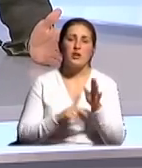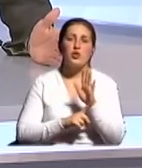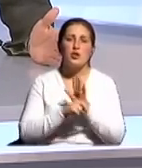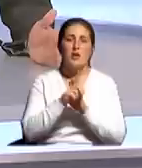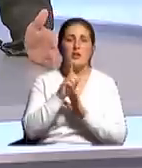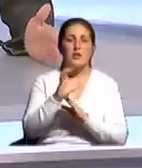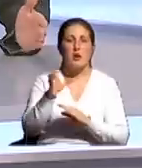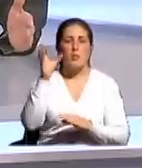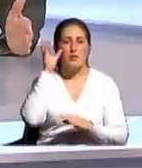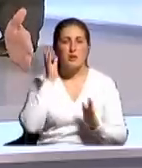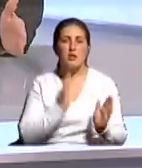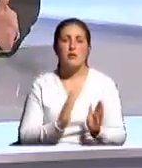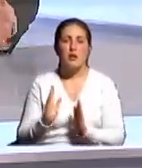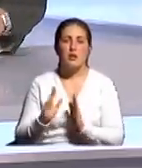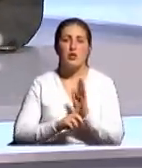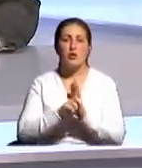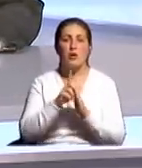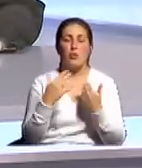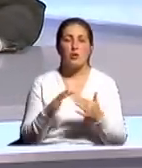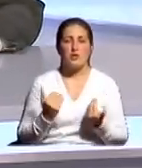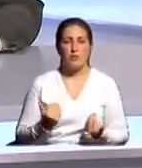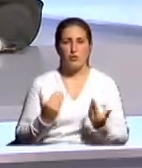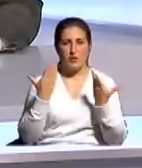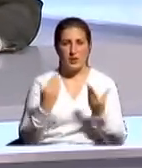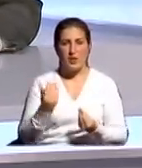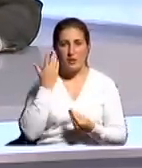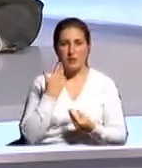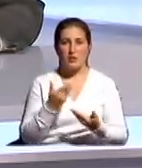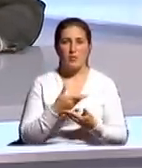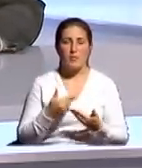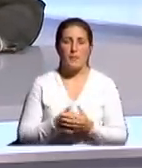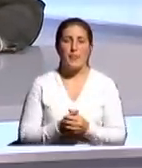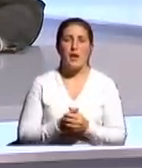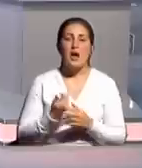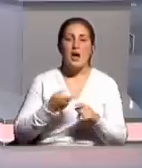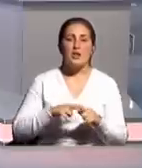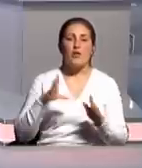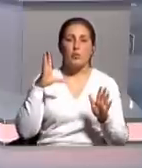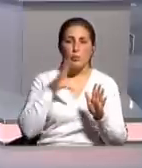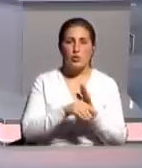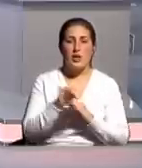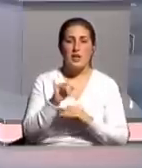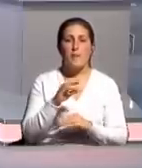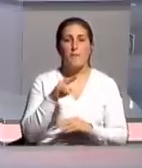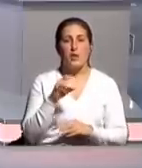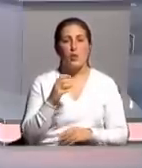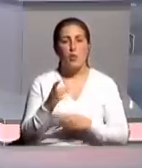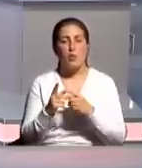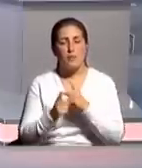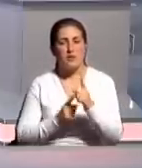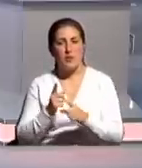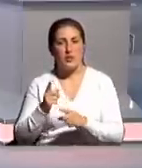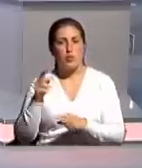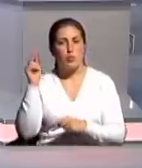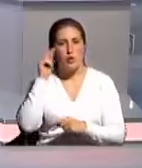образовательных стандартов, то есть начиная уже с сегодняшнего дня, когда мы их утверждаем. То есть речь идет в том числе и о преобразованиях учебных планов,